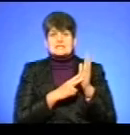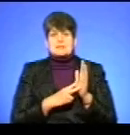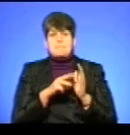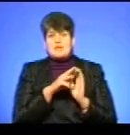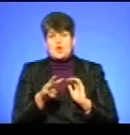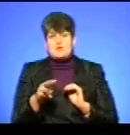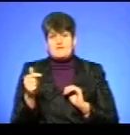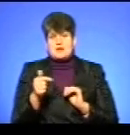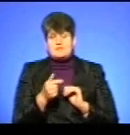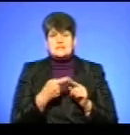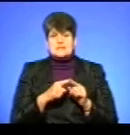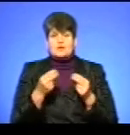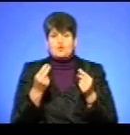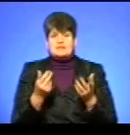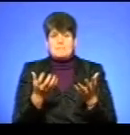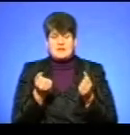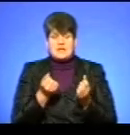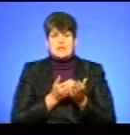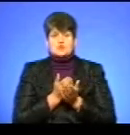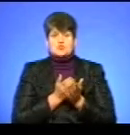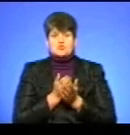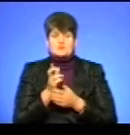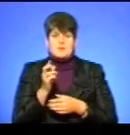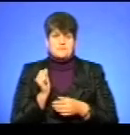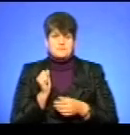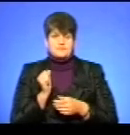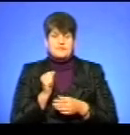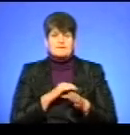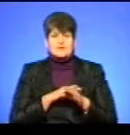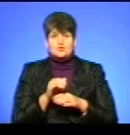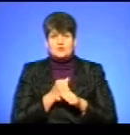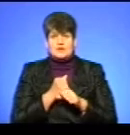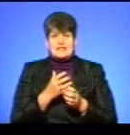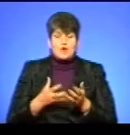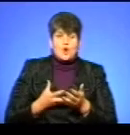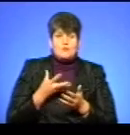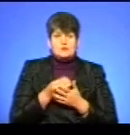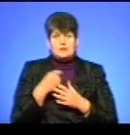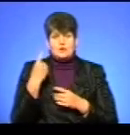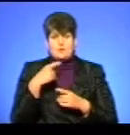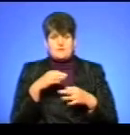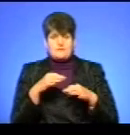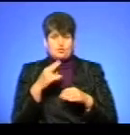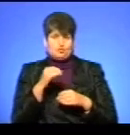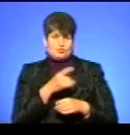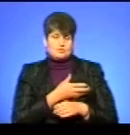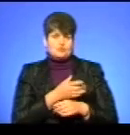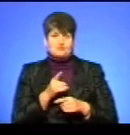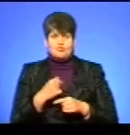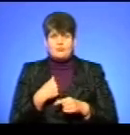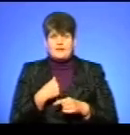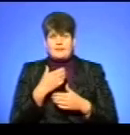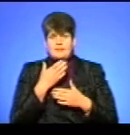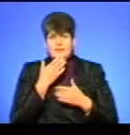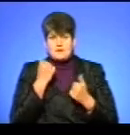гривень. Ці гроші прийняла служба, ці виконані роботи, і оплатила Облавтодору. Чому ми не